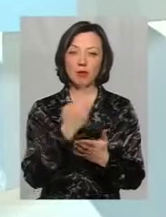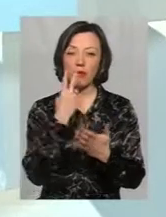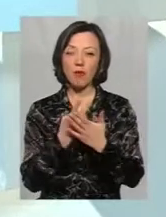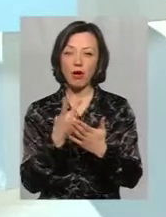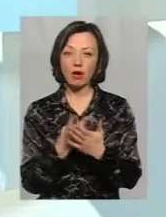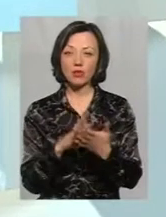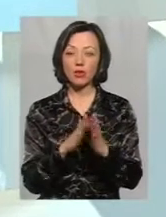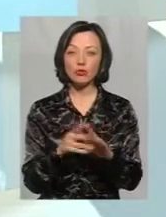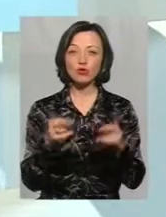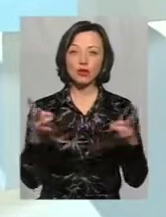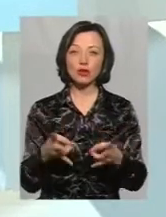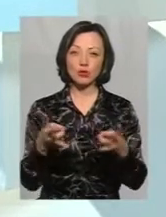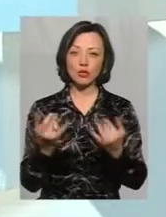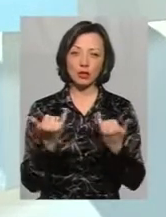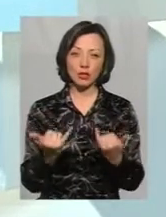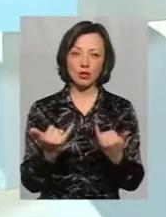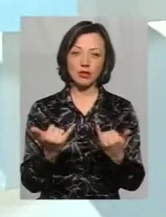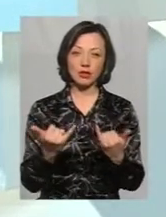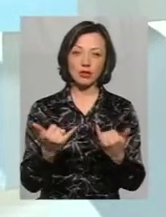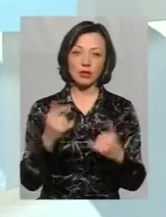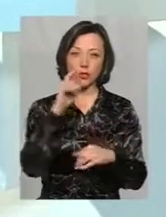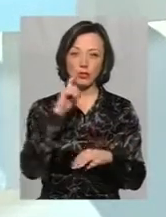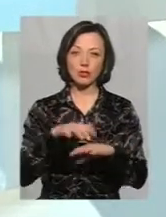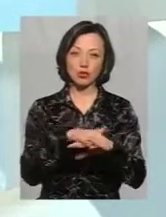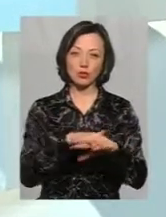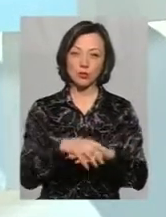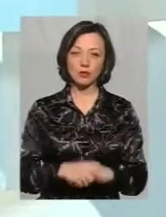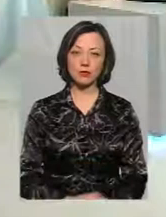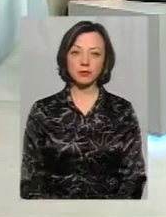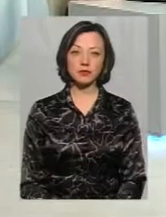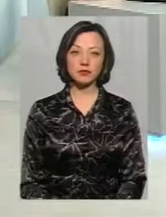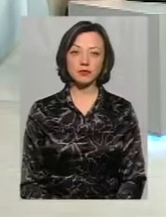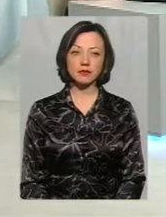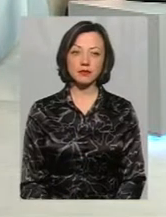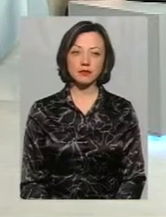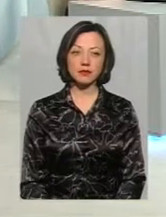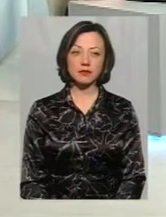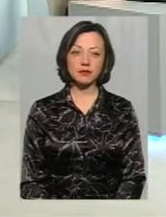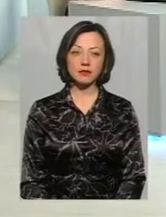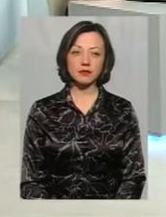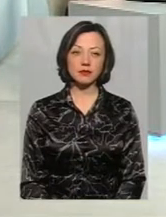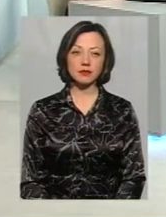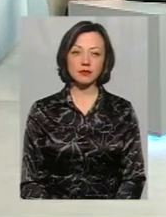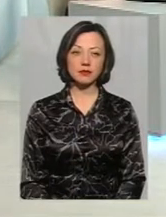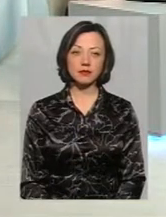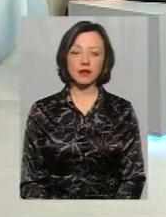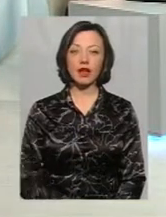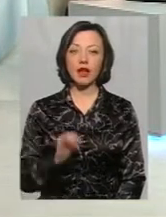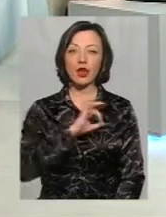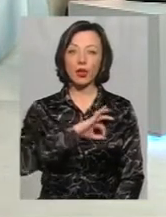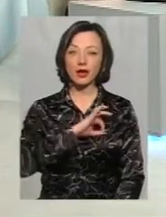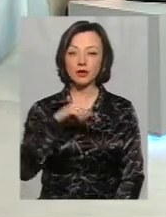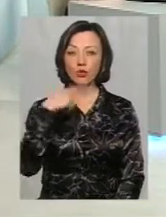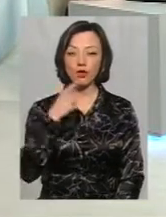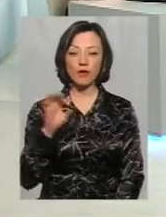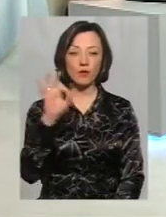того, чого потребує нині сьогоднішнє українське суспільство. Так, хоч би підкреслити, до юридичної сторони. І коли юрист, до речі,